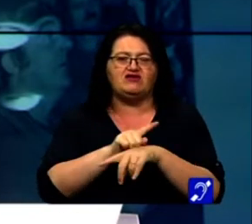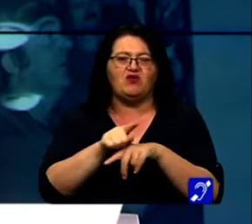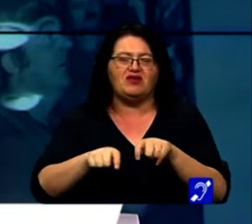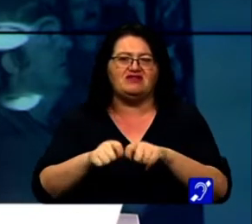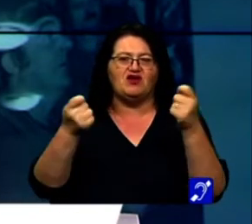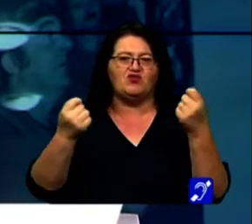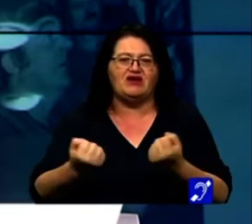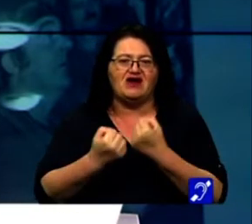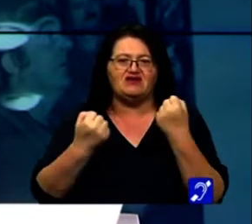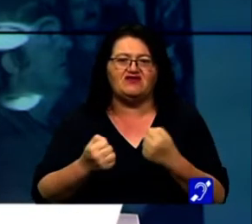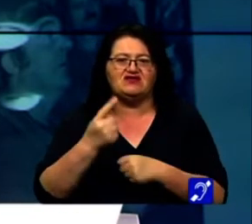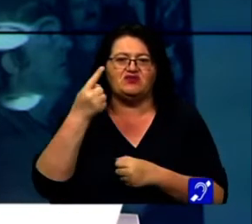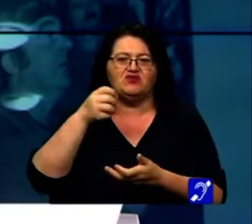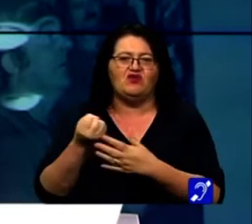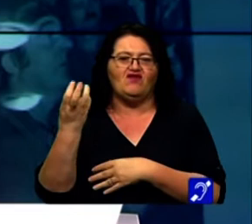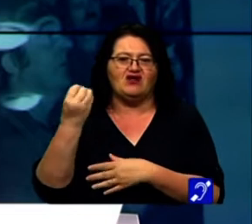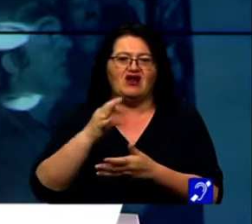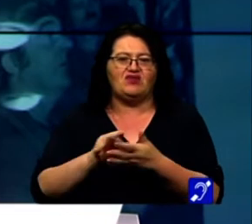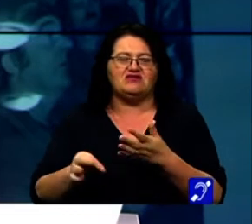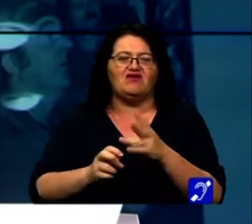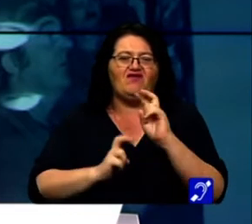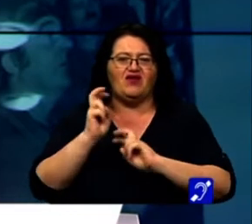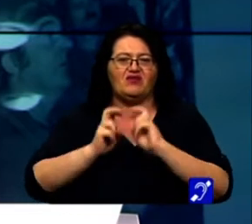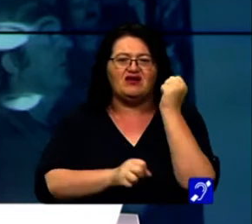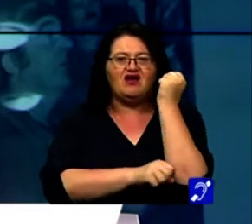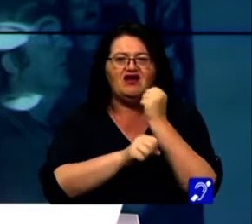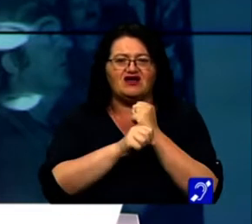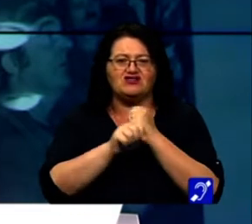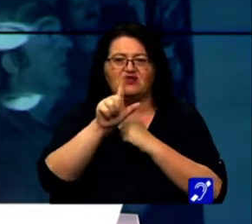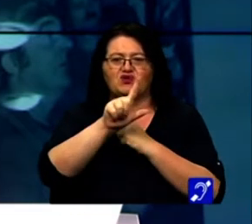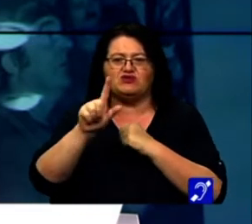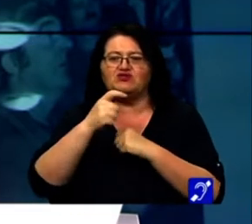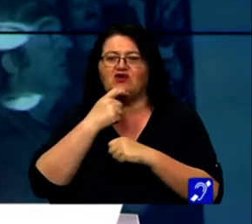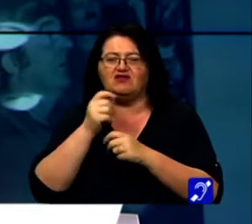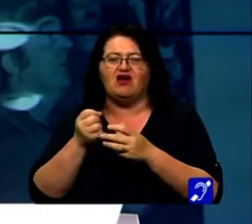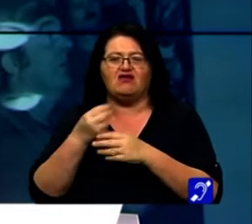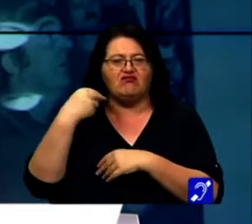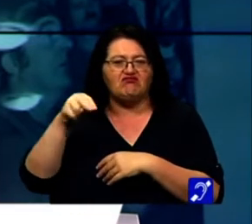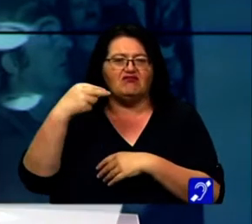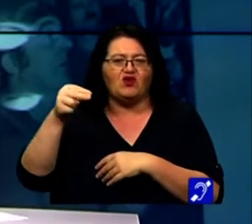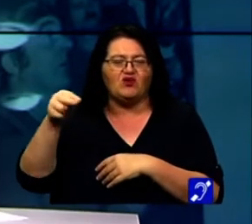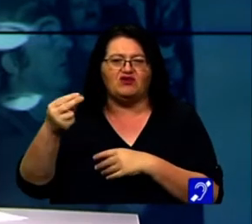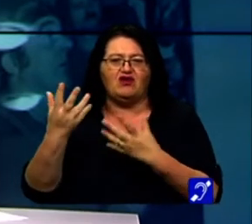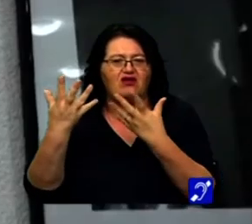întreruperii activității primului Furnal de la uzinele reșițene, după 22 de ani de foc nestins.